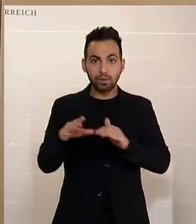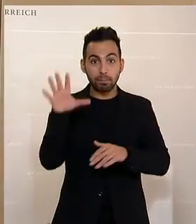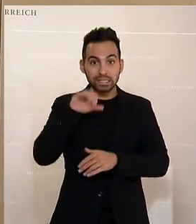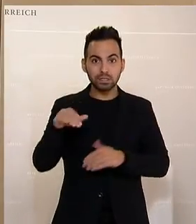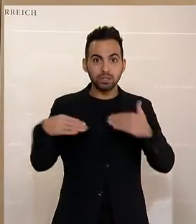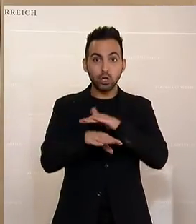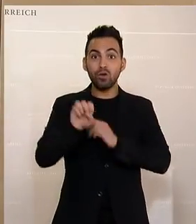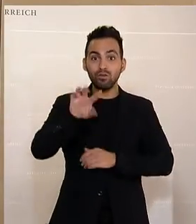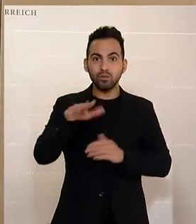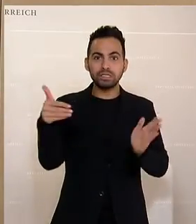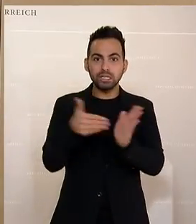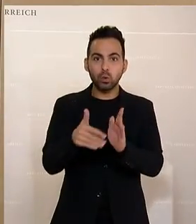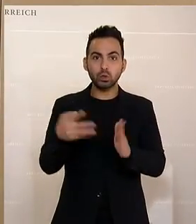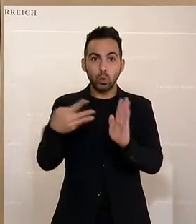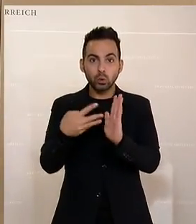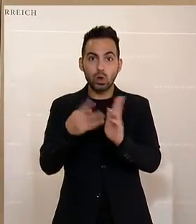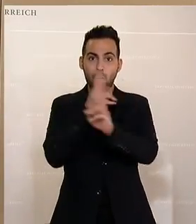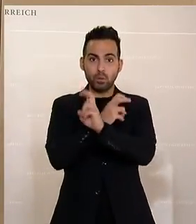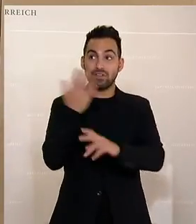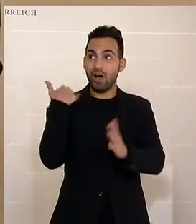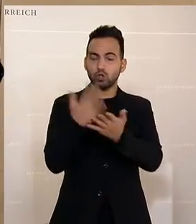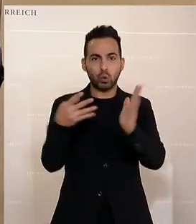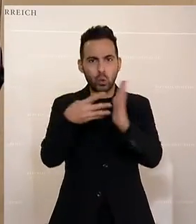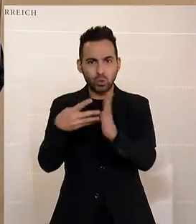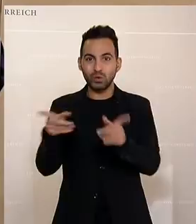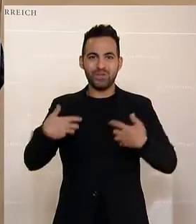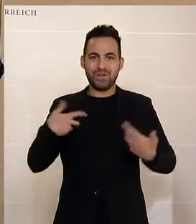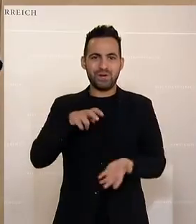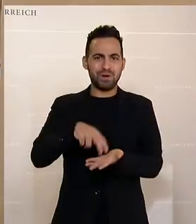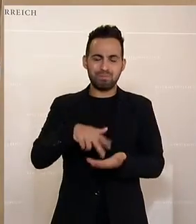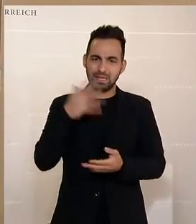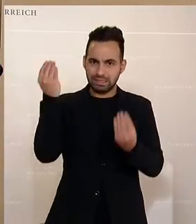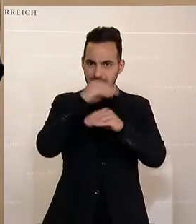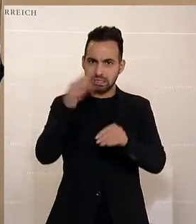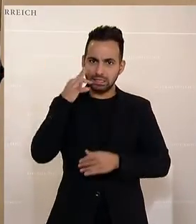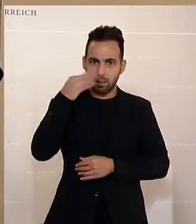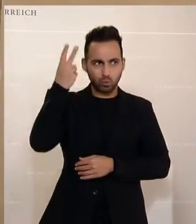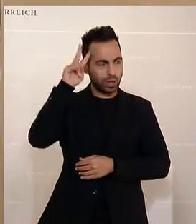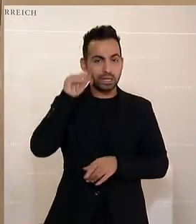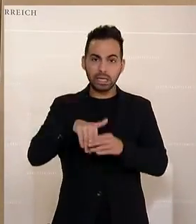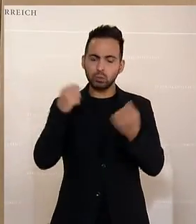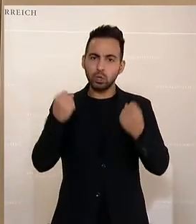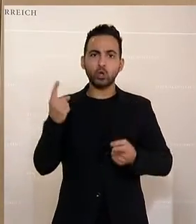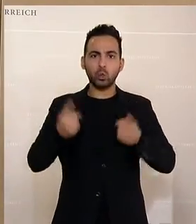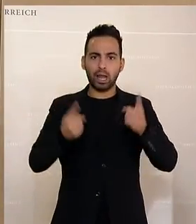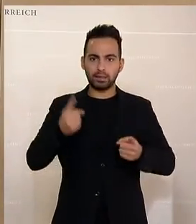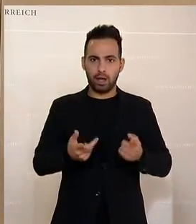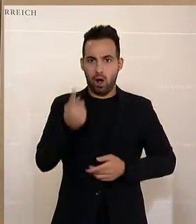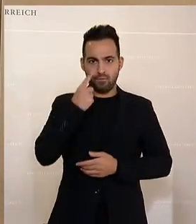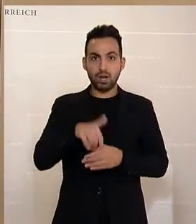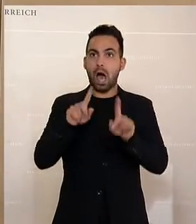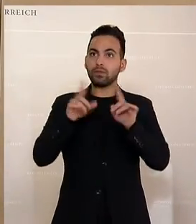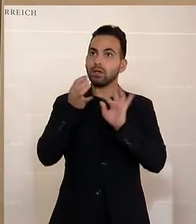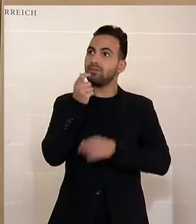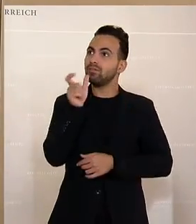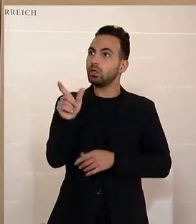Kontrollen an Personen in Österreich stattgefunden haben. Meine sehr geehrten Damen und Herren, das ist totalitär, das kann man nicht anders bezeichnen. Und ja, ich muss